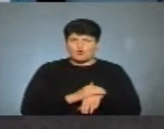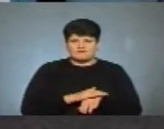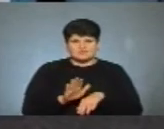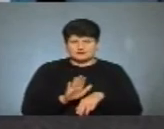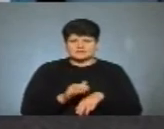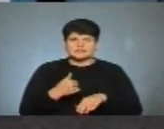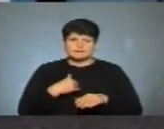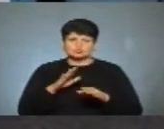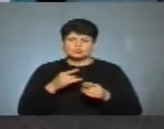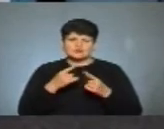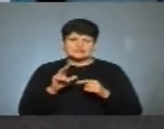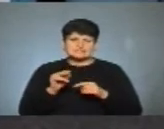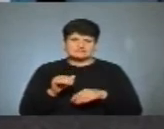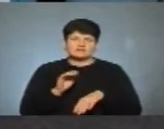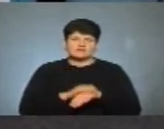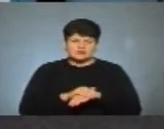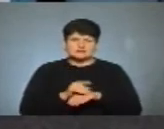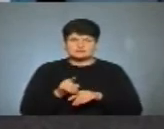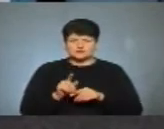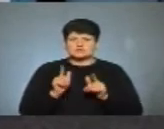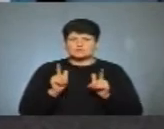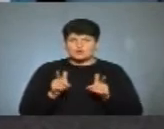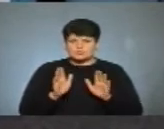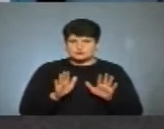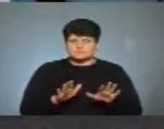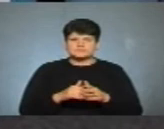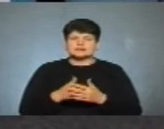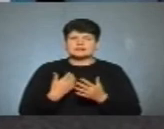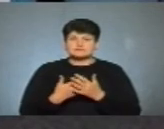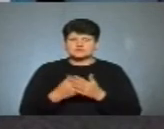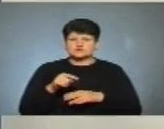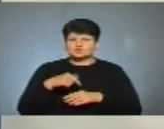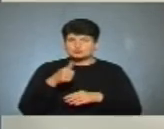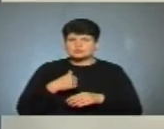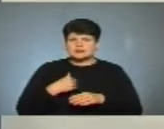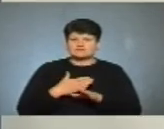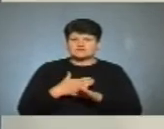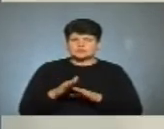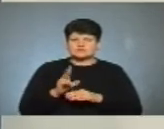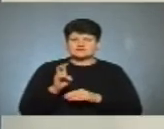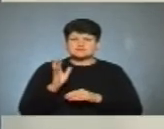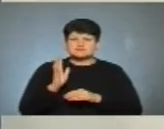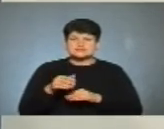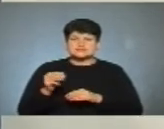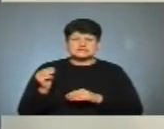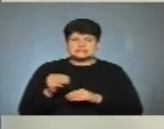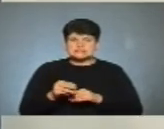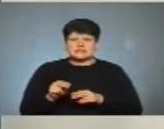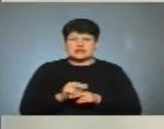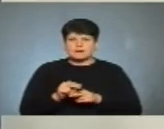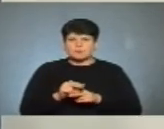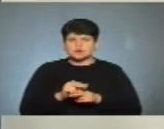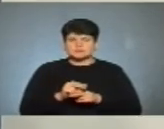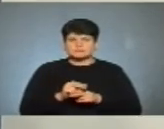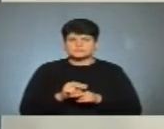Я буду трактувати цифрами, фактами, і ви тоді зі мною погодитеся. Наприклад, цього року нам було виділено 250 тисяч на ремонт